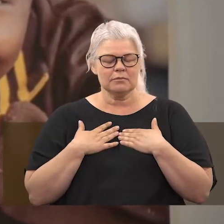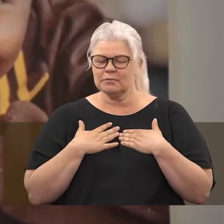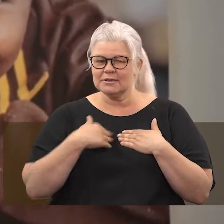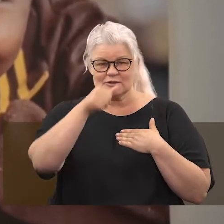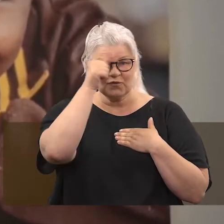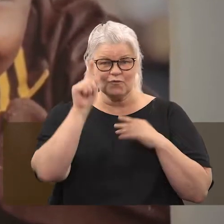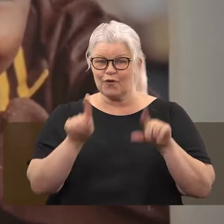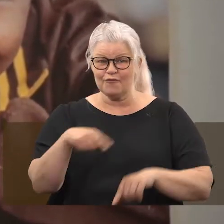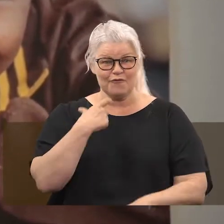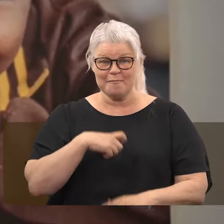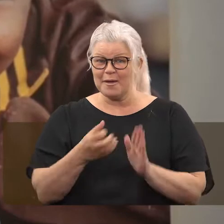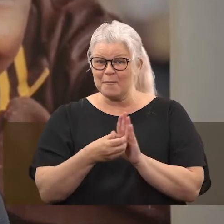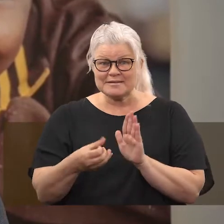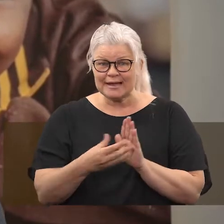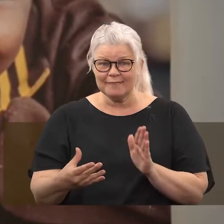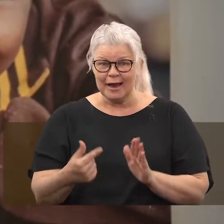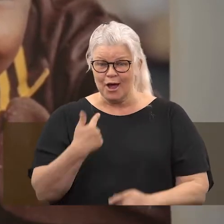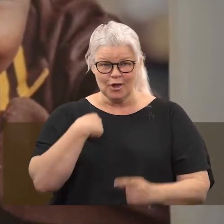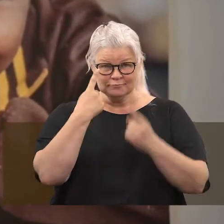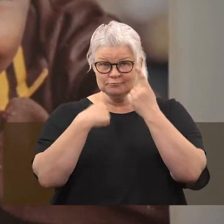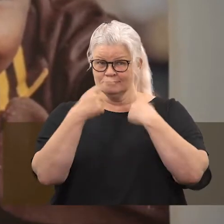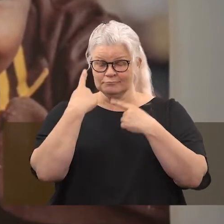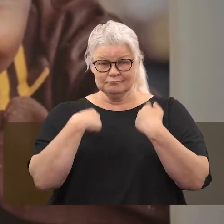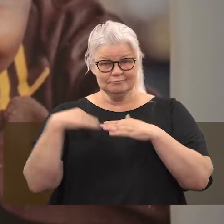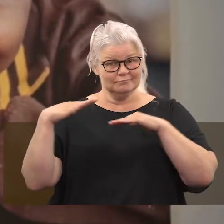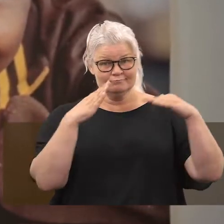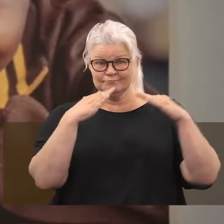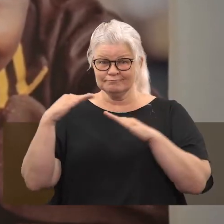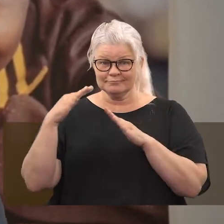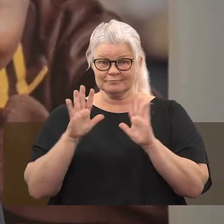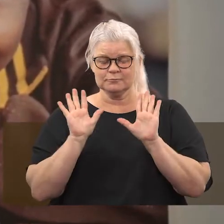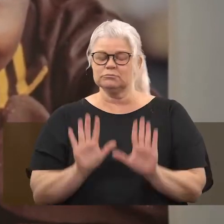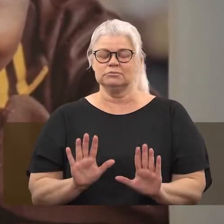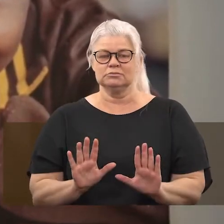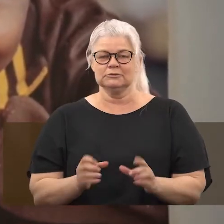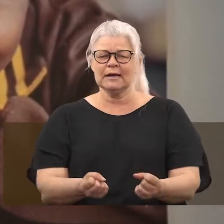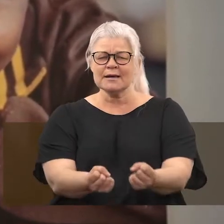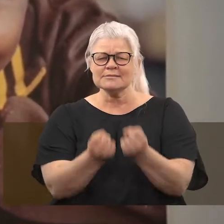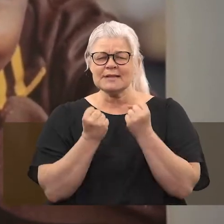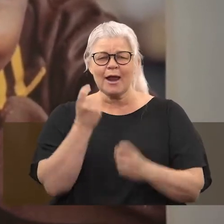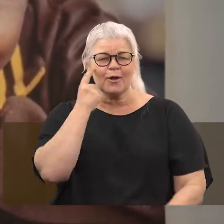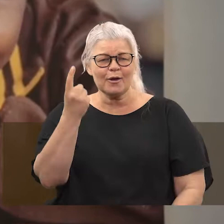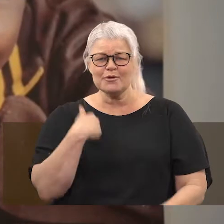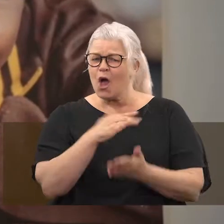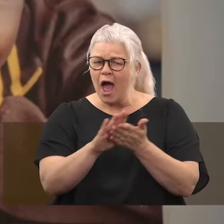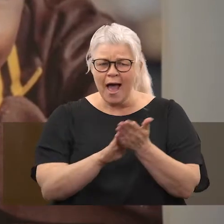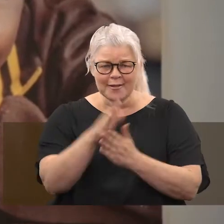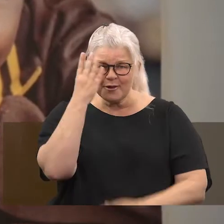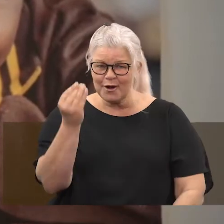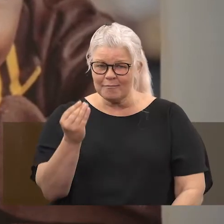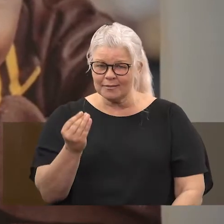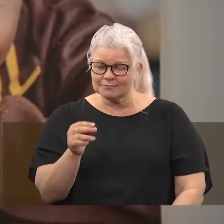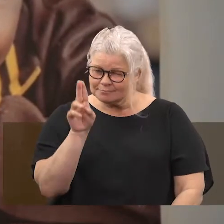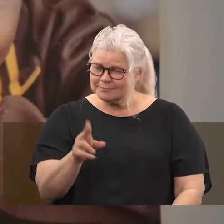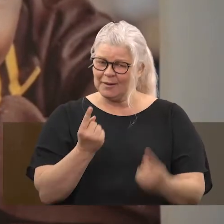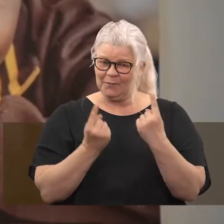den var obeskrivlig alltså. Det var så rörande så att tårarna rann nästan när vi var där. Det var ett sådant där ögonblick man aldrig kommer att glömma.